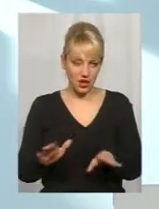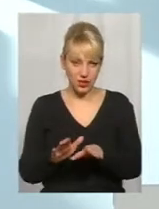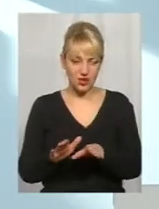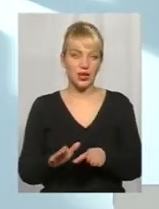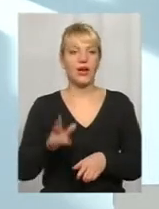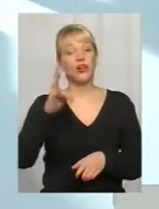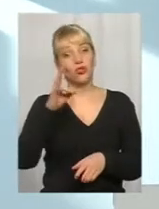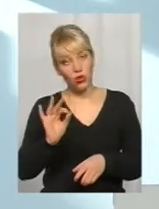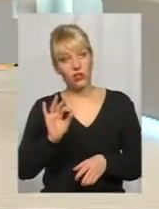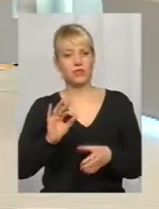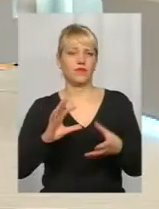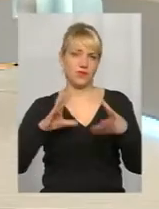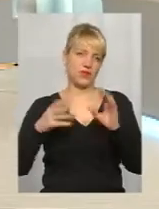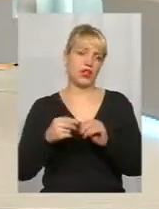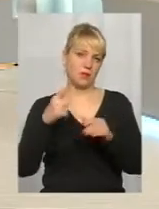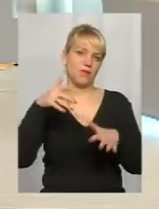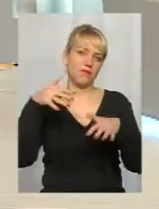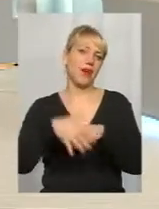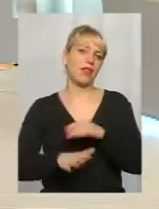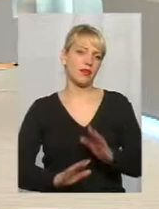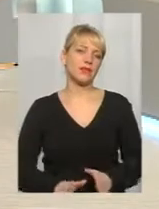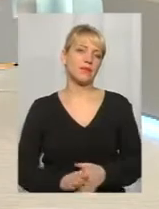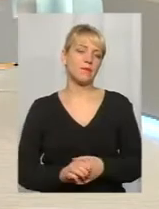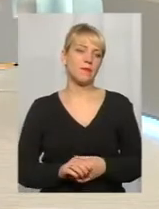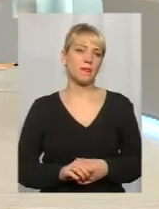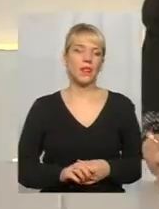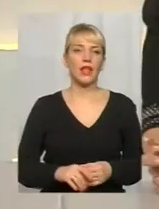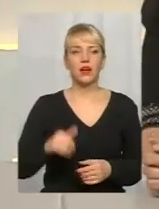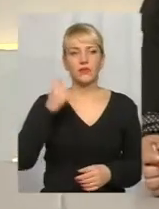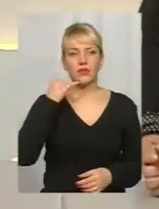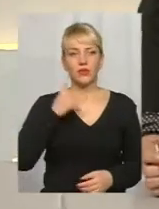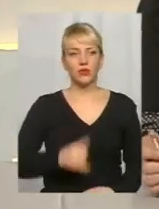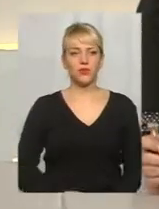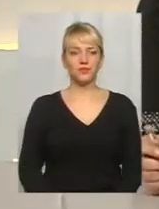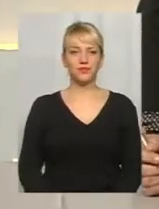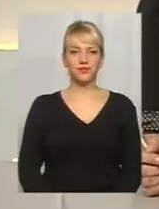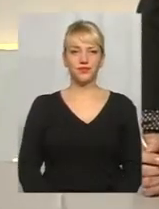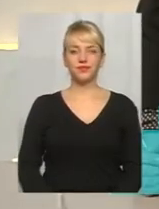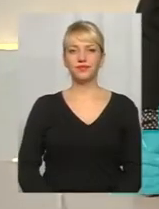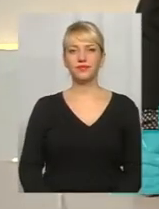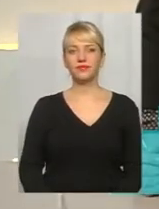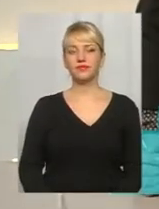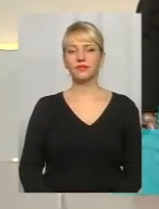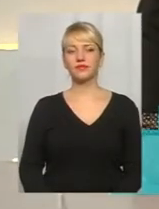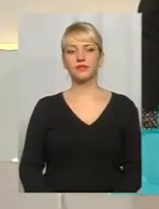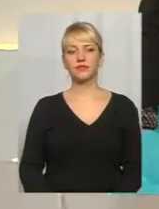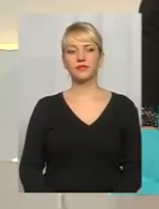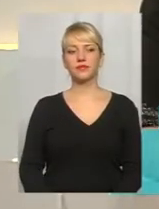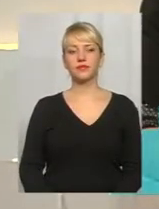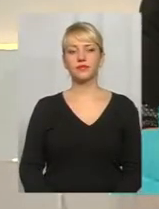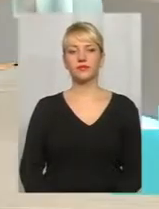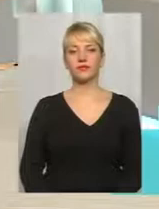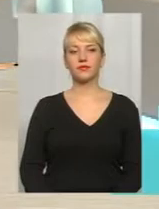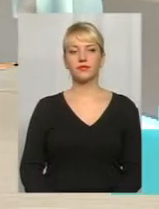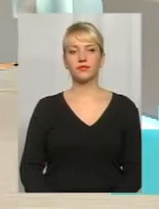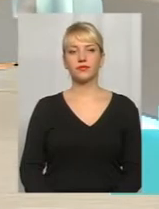причин, але в цілому їх мисль понятна. До цього ми ще повернемось. У нас на зв'язку є глядач. Давайте почимем його питання. Добрий вечір. Ви в ефірі.